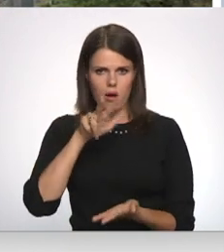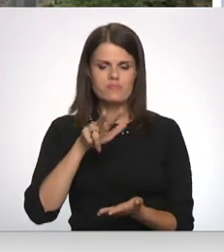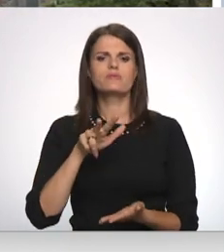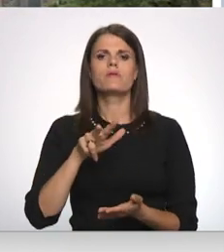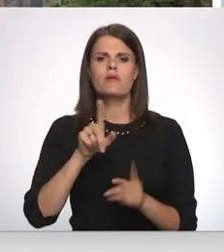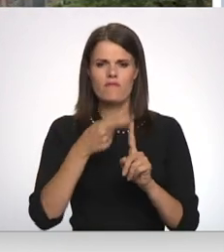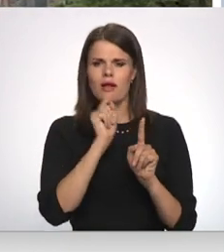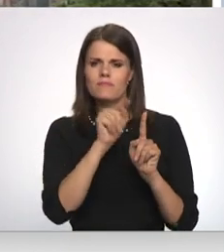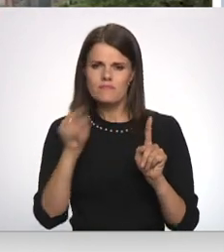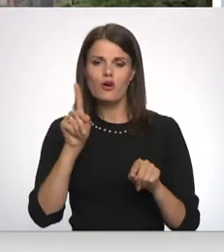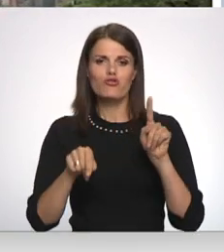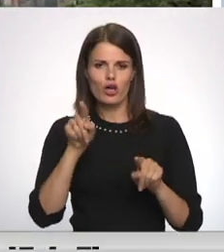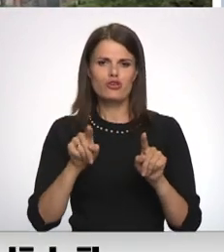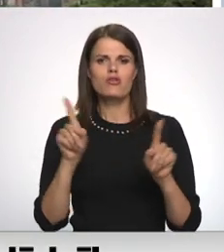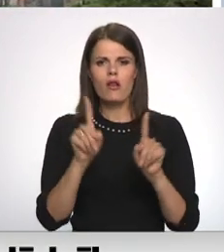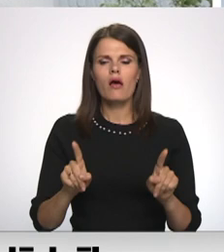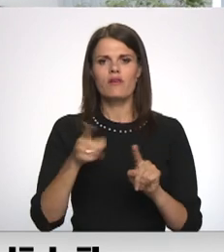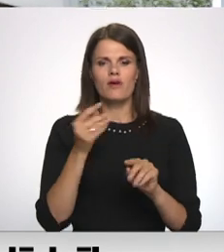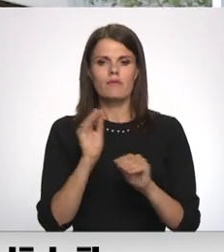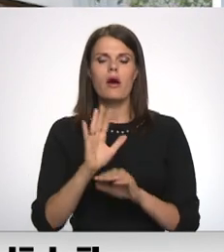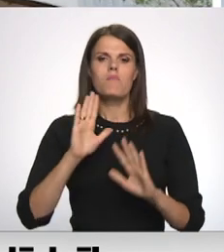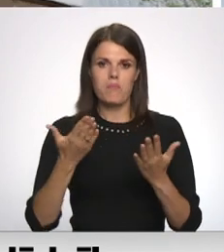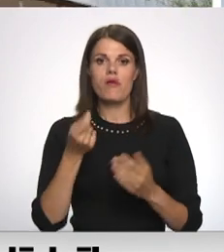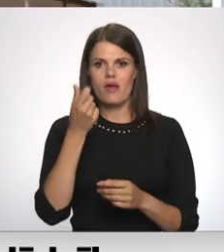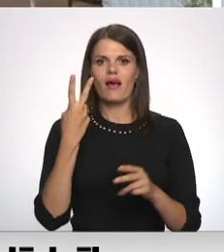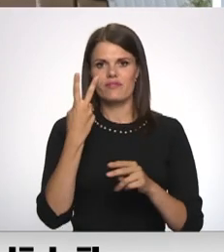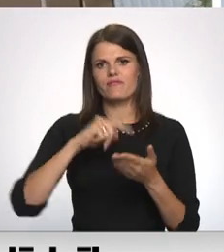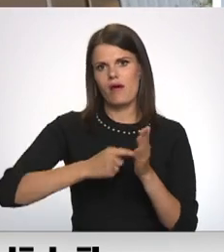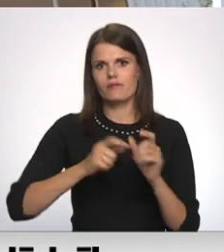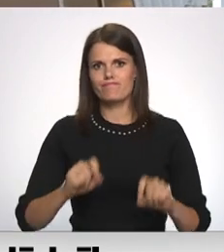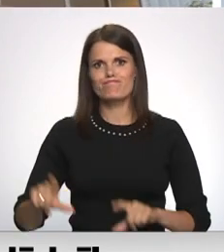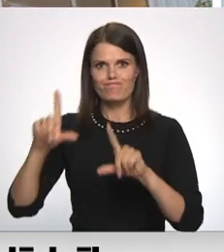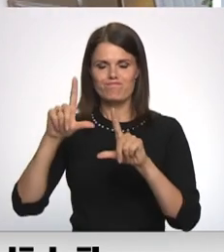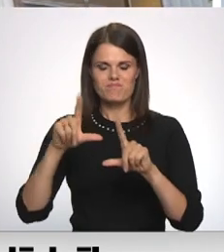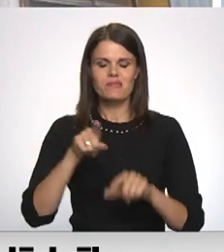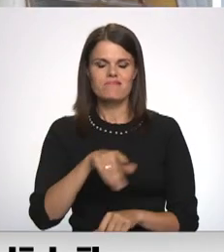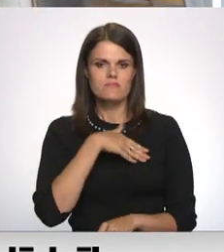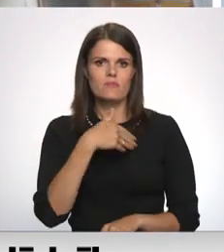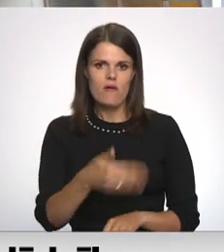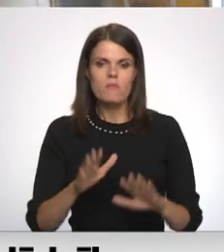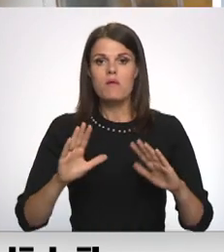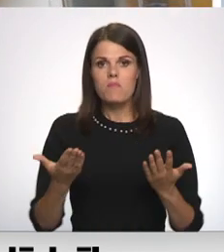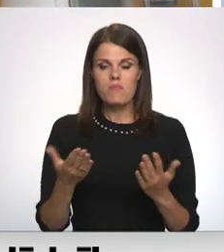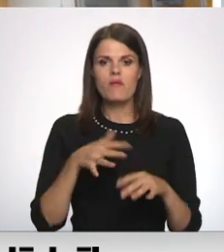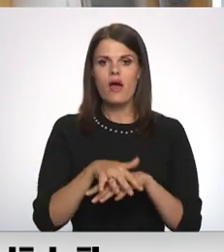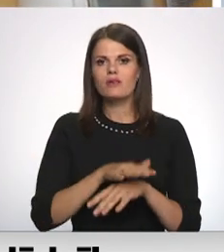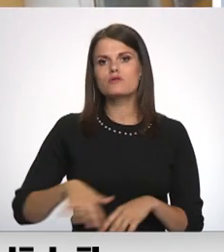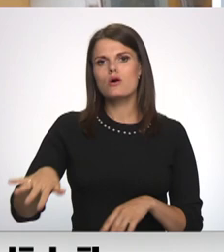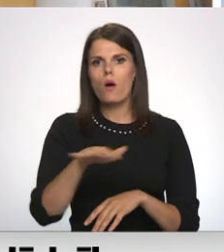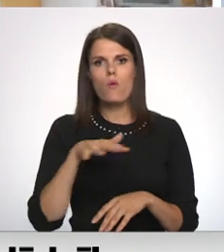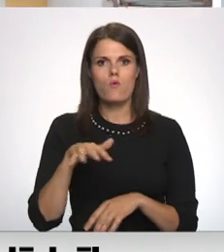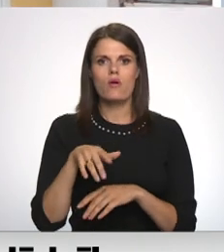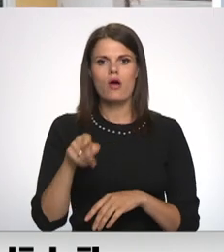kādas niants varētu būt, bet principā gandrīz dubultojās tarifs. Jā, tas ir sāpīgi, bet aizkrauklē viņš